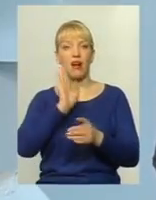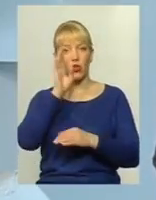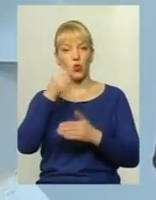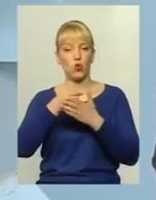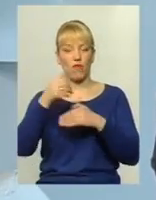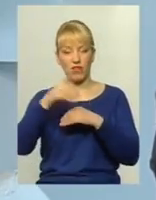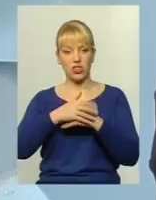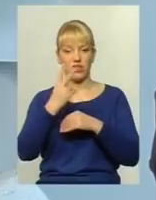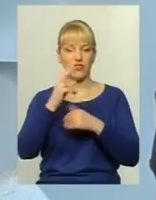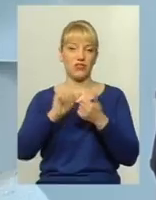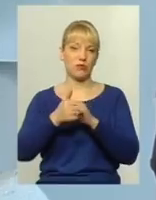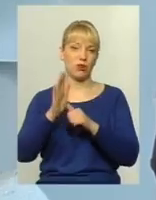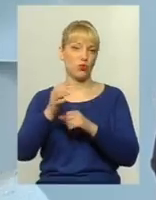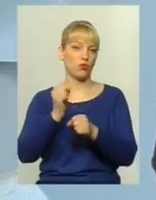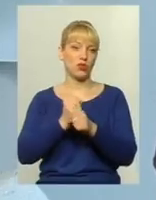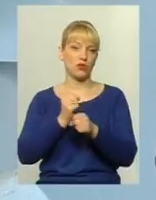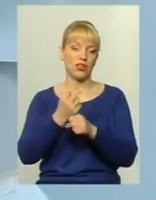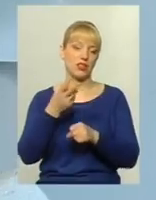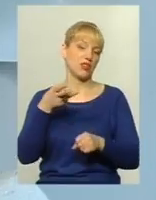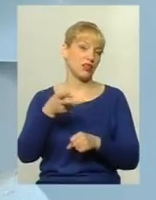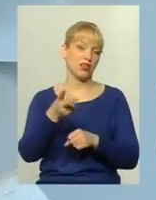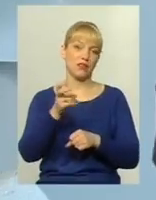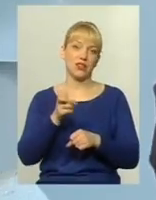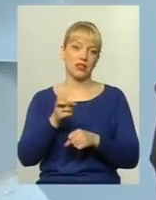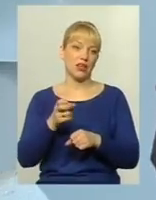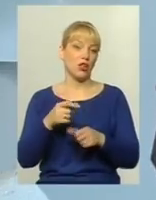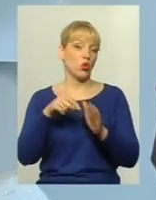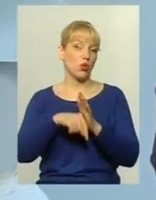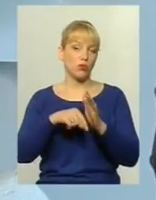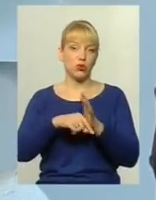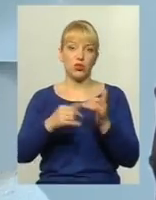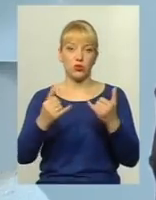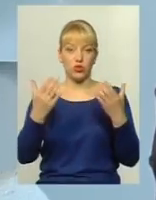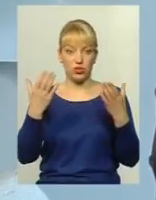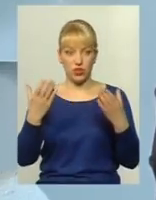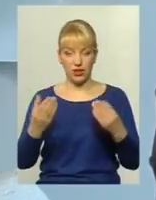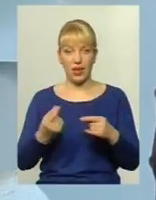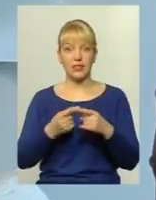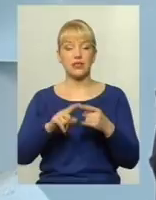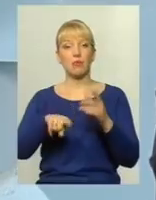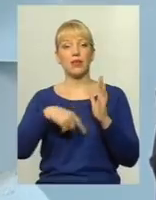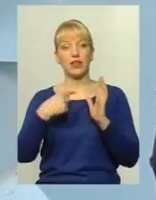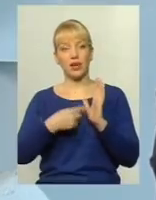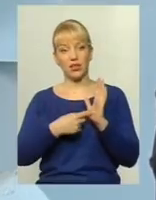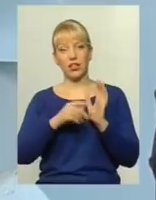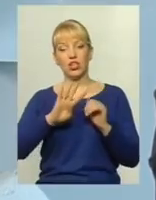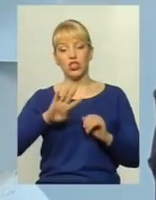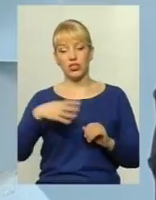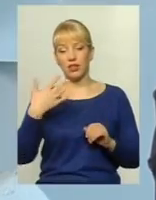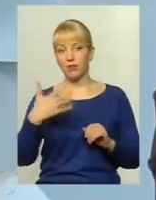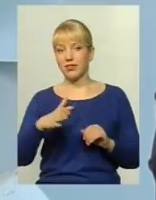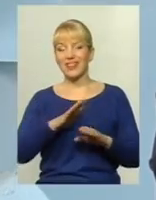вечора, дві зміни, як там, як в кого виходить. Тобто, на сьогоднішній день це питання 4,50 не